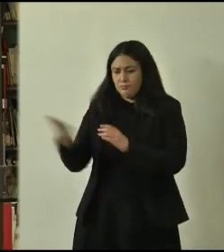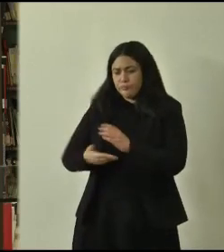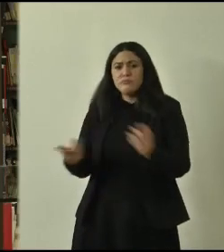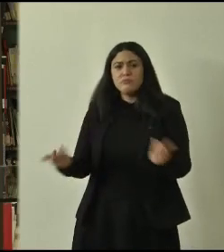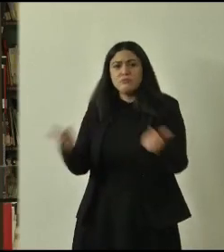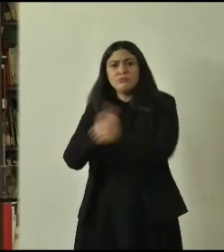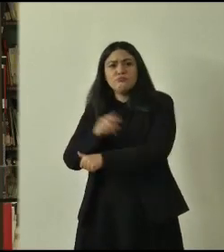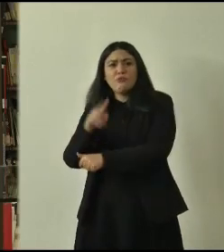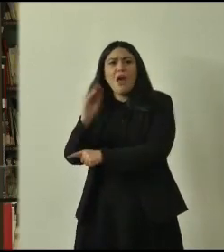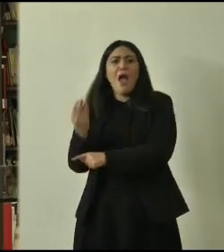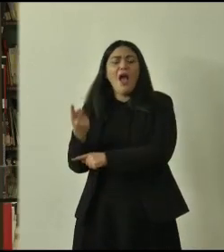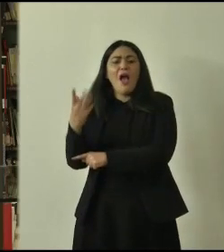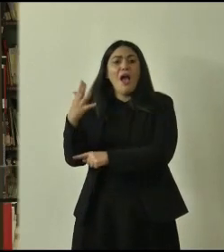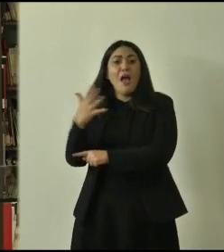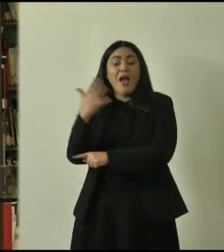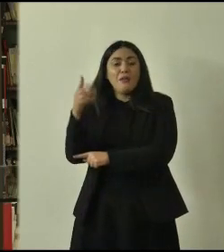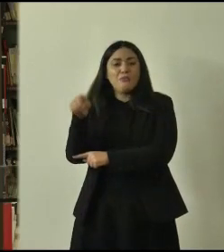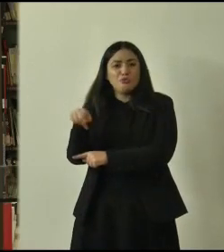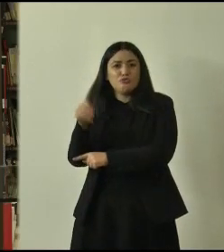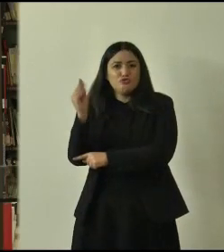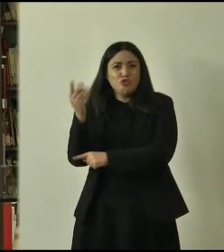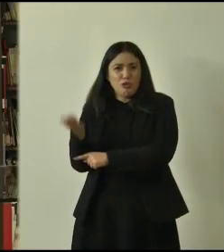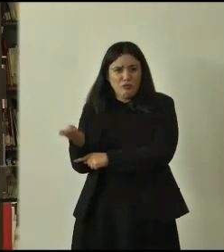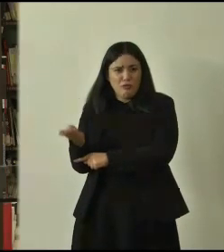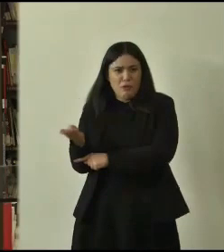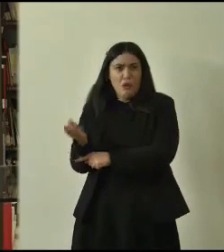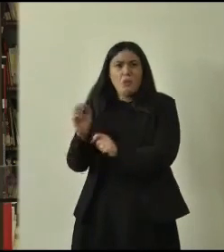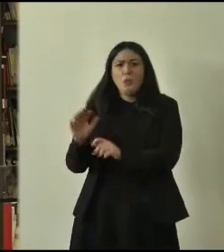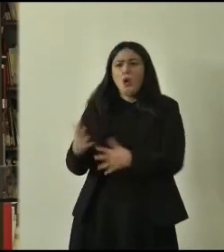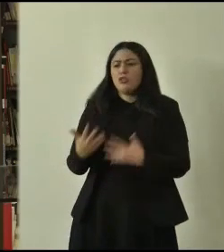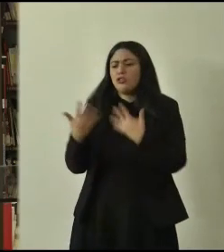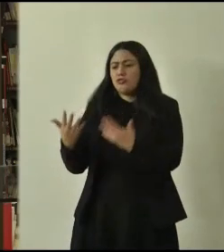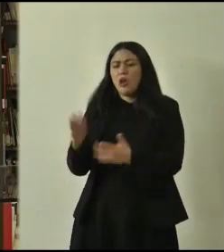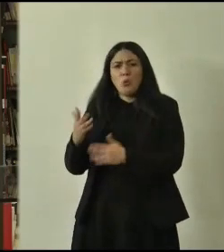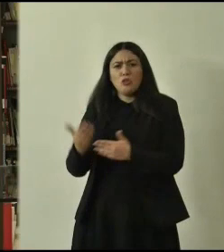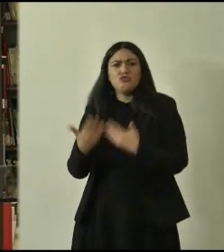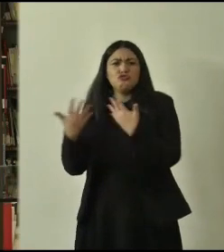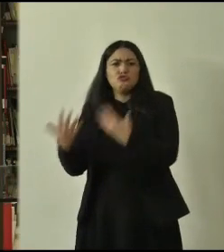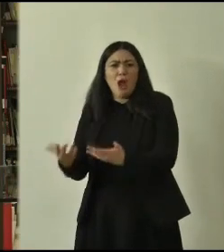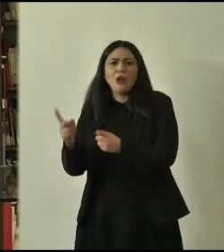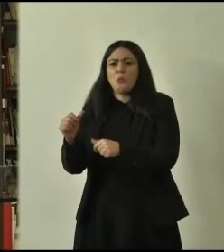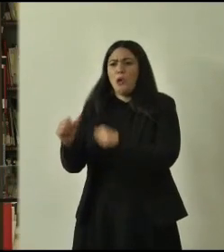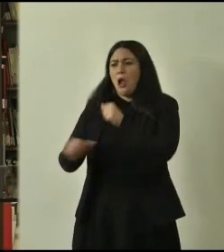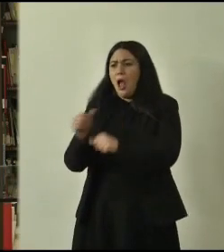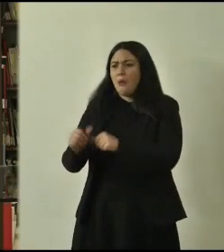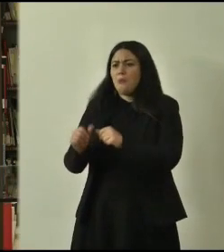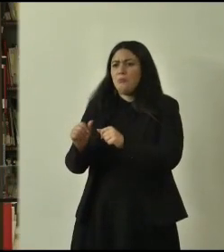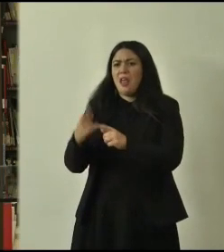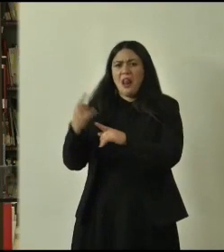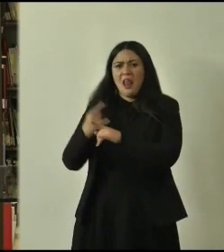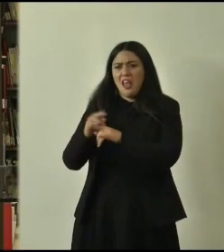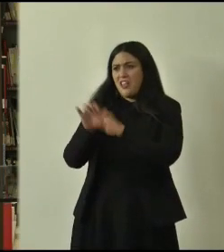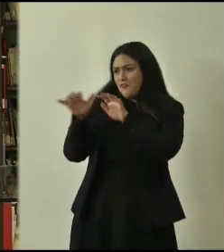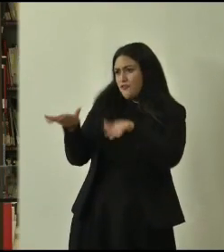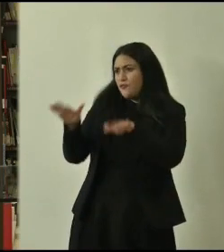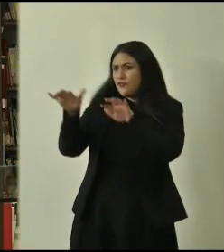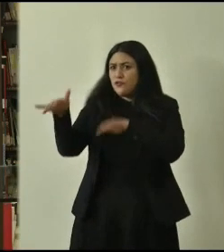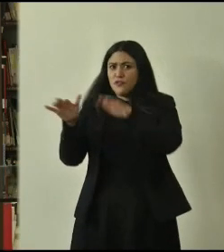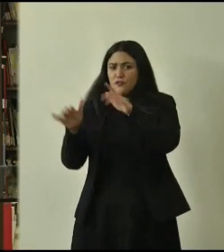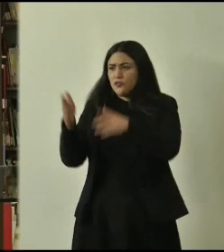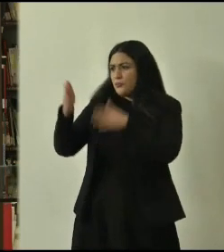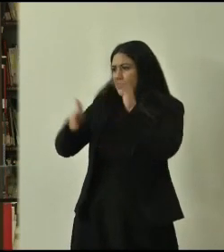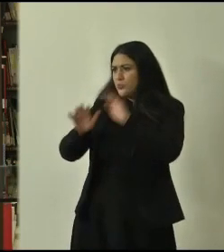a un incremento maggiore ogni 10 15 anni posso fare un camion di legna mentre se c'è quest'albero qua vecchio vetusto e